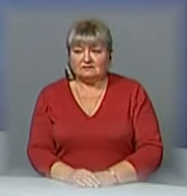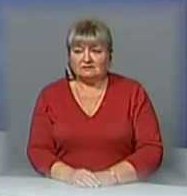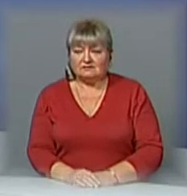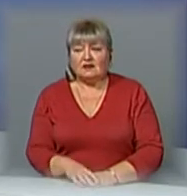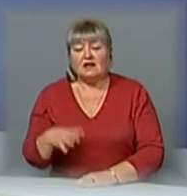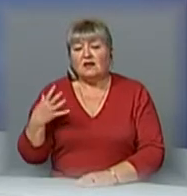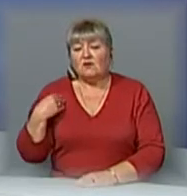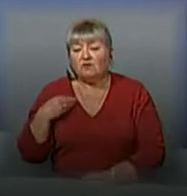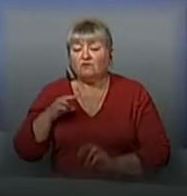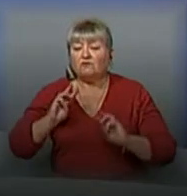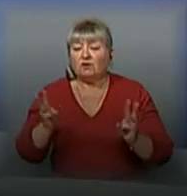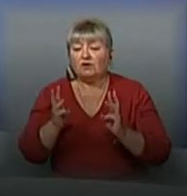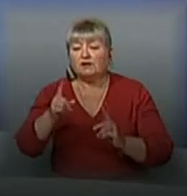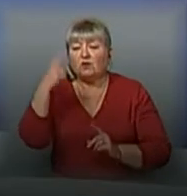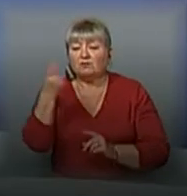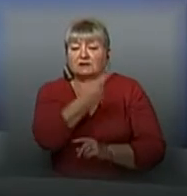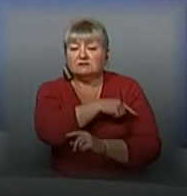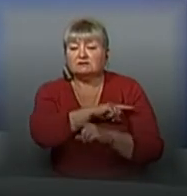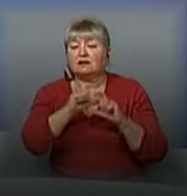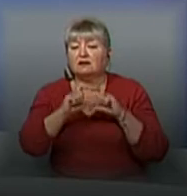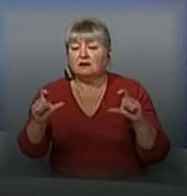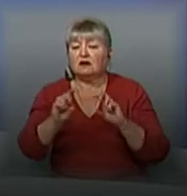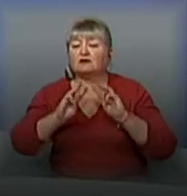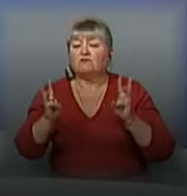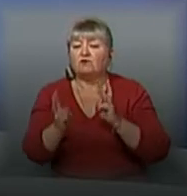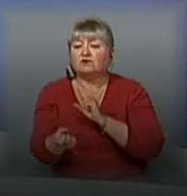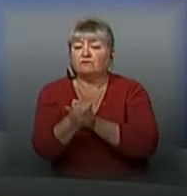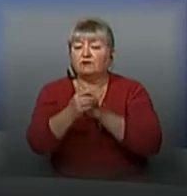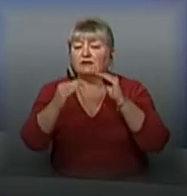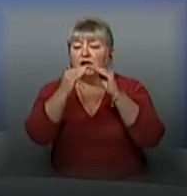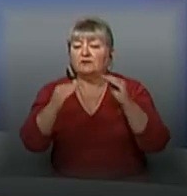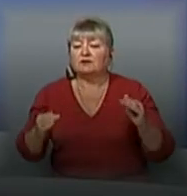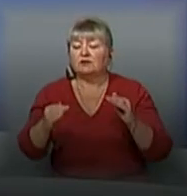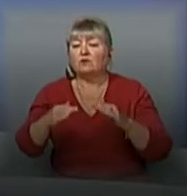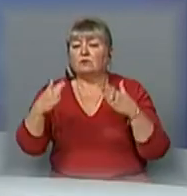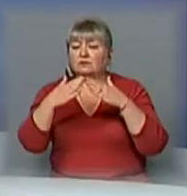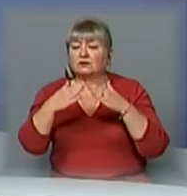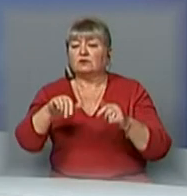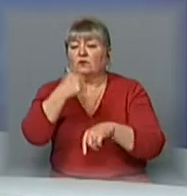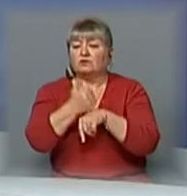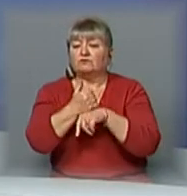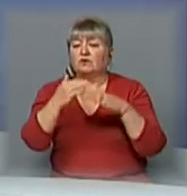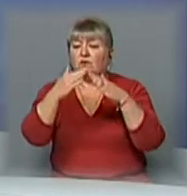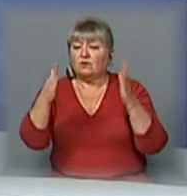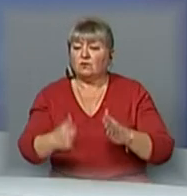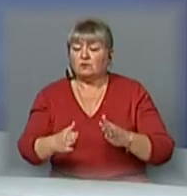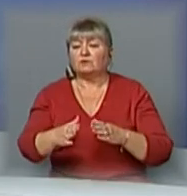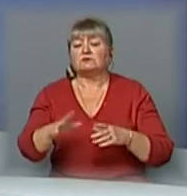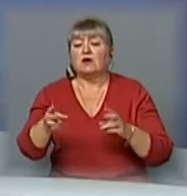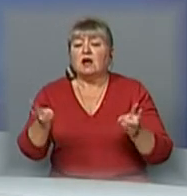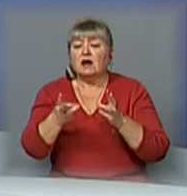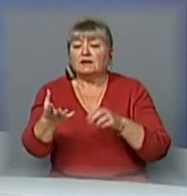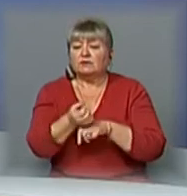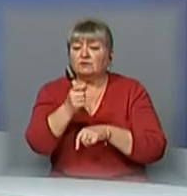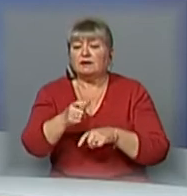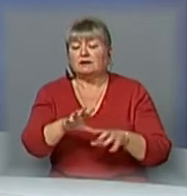У Львові горіла обласна клінічна лікарня. Вогонь виник на даху будівлі головного корпусу. Рятувальники евакуювали з лікарні майже